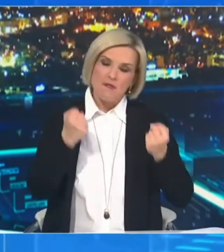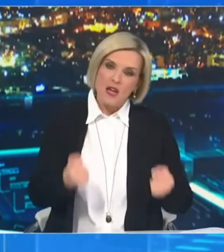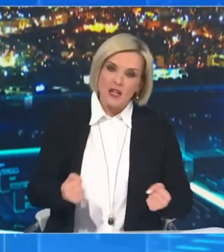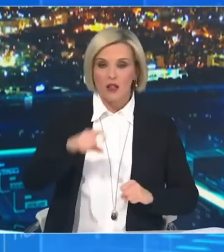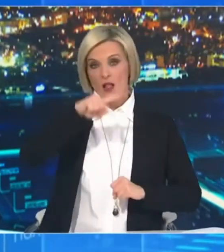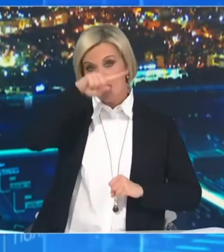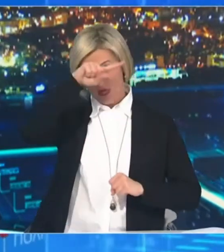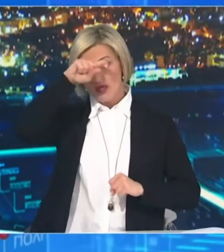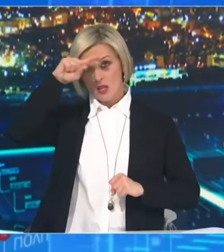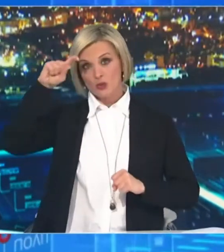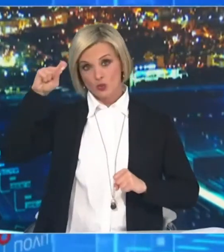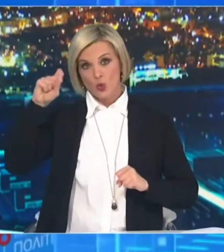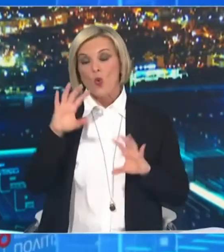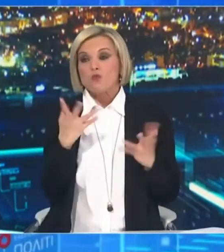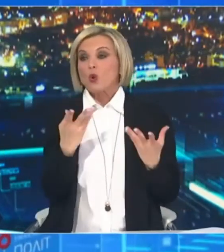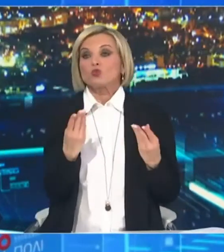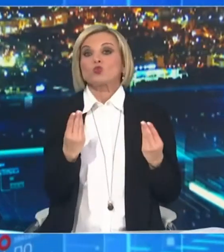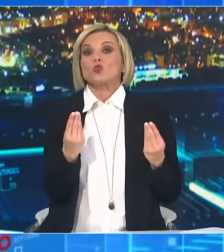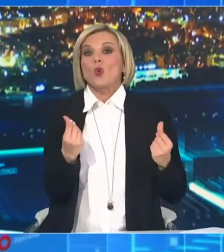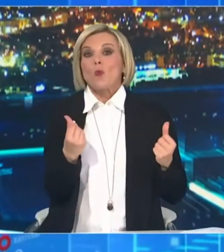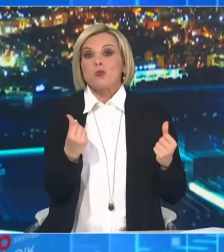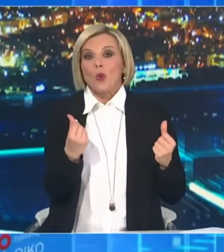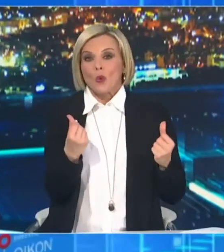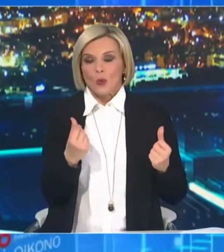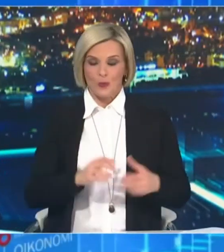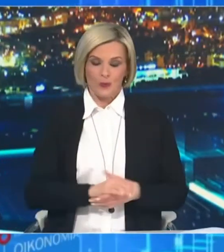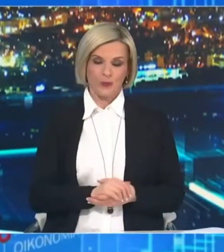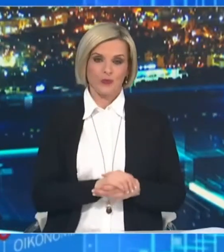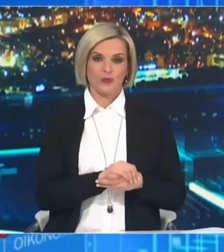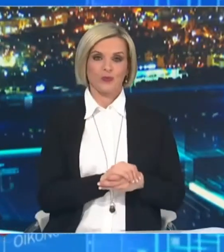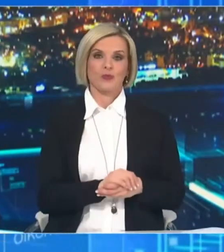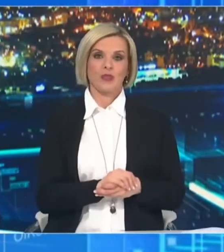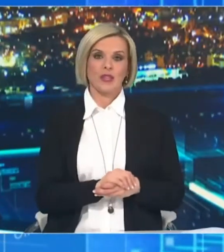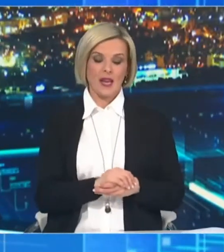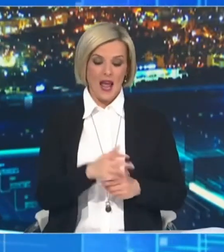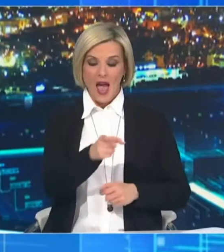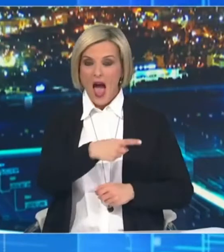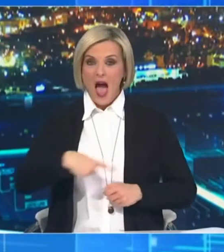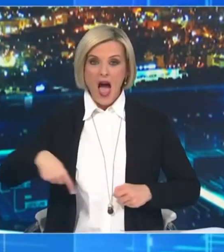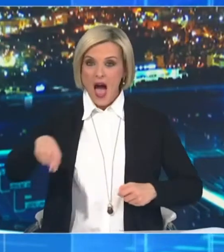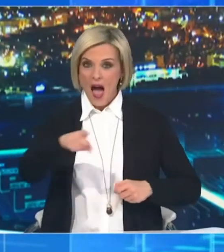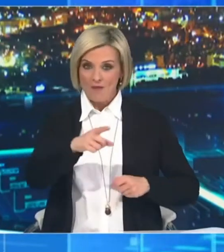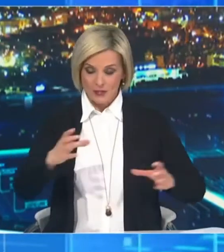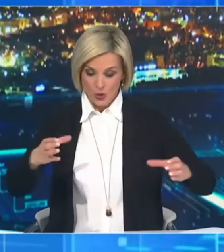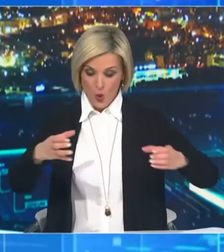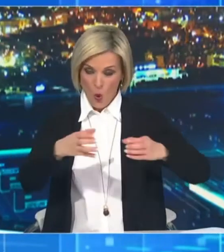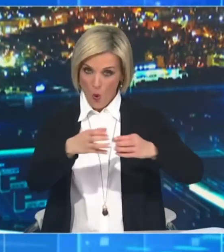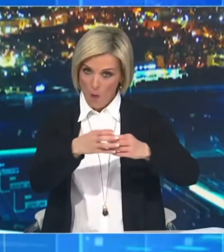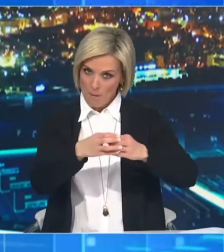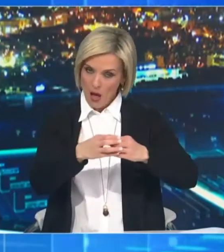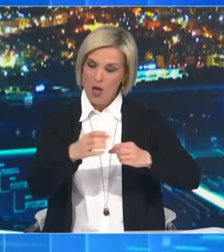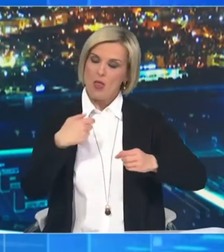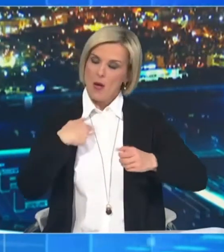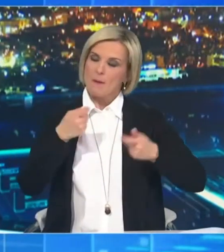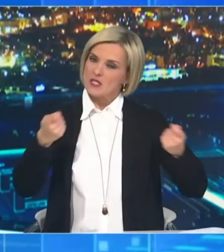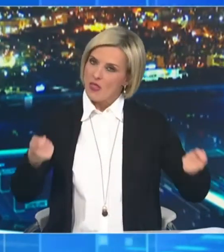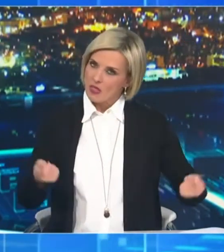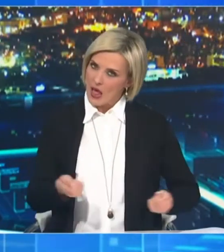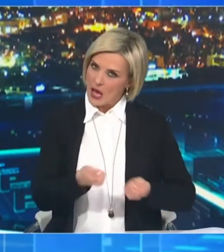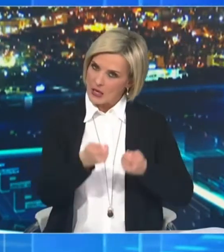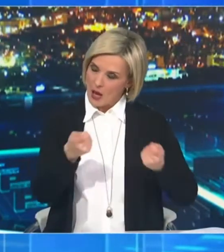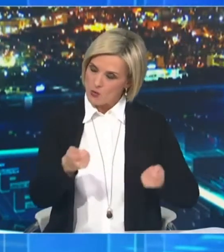ταξινόμιση. Η ομάδα αυτή θα εμβολιαστεί πάλι με το ηλικιακό